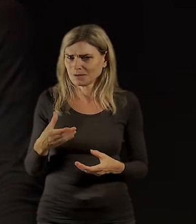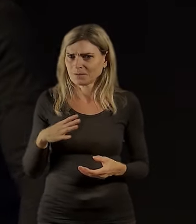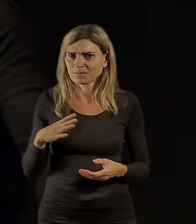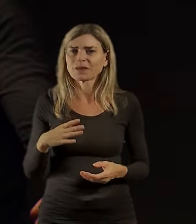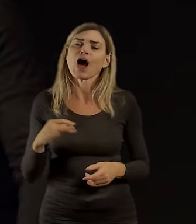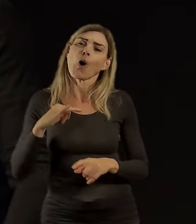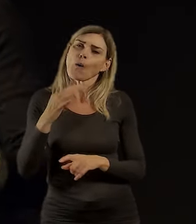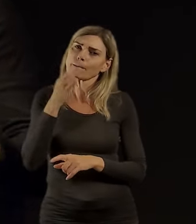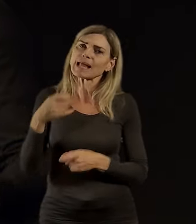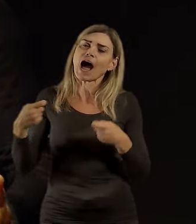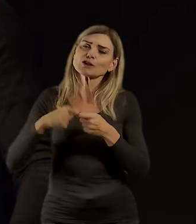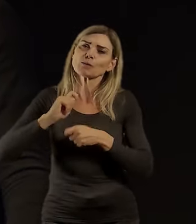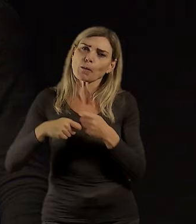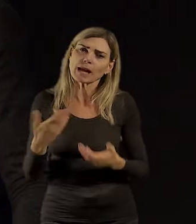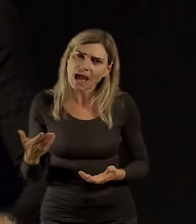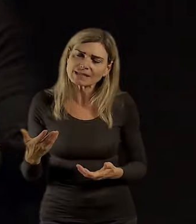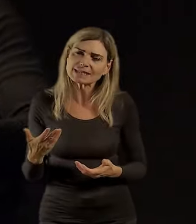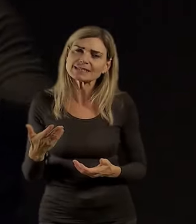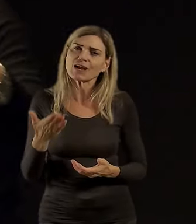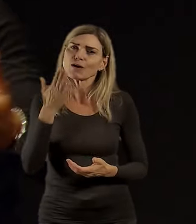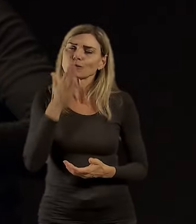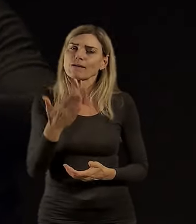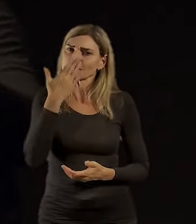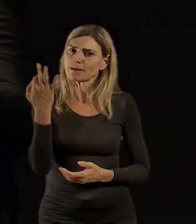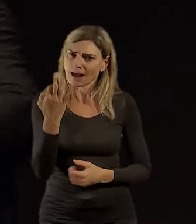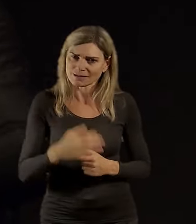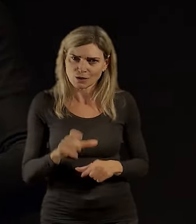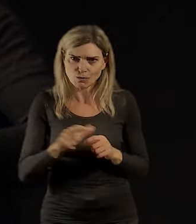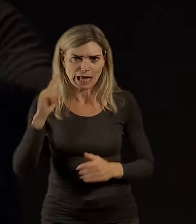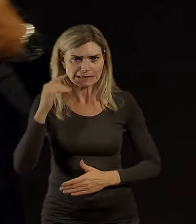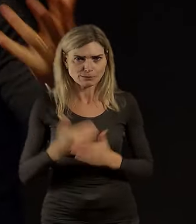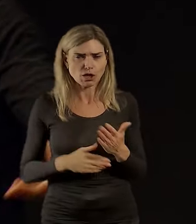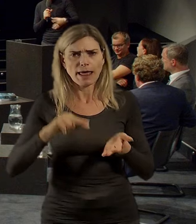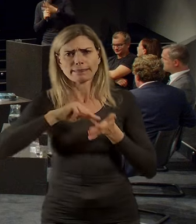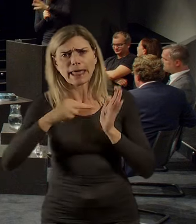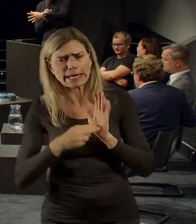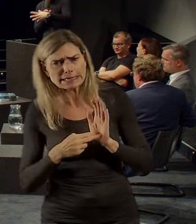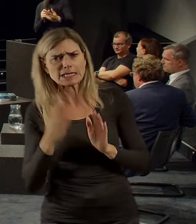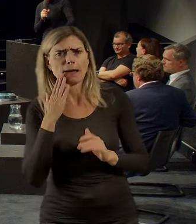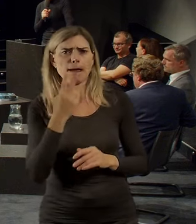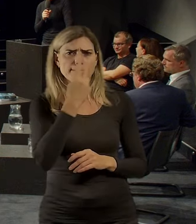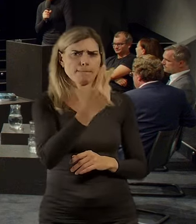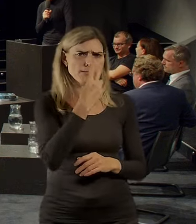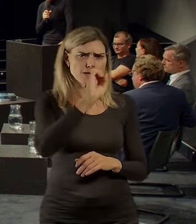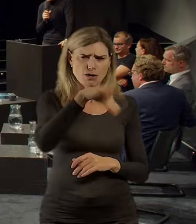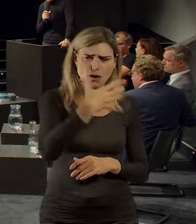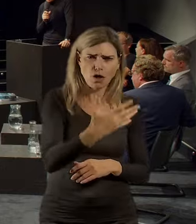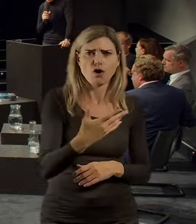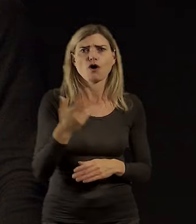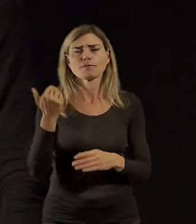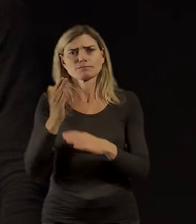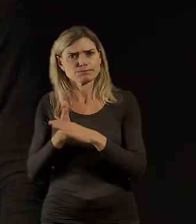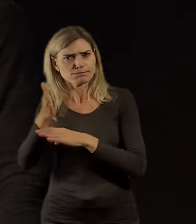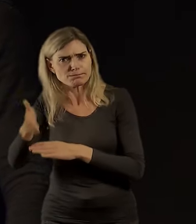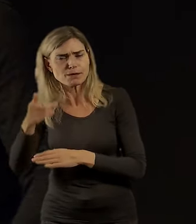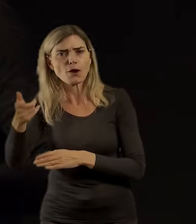spolupráce, děkuji, Zeňko, jak teda to spolupráce teď vypadá? Protože já jsem slyšel zvěstí o technické mapě, viděli jsme tady návštěvu